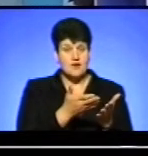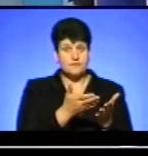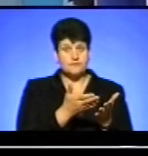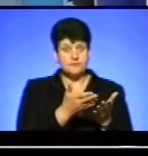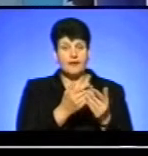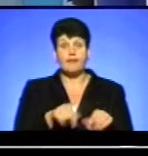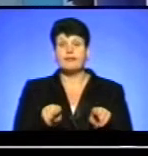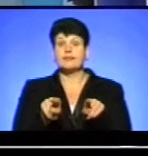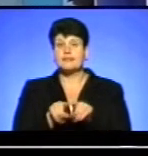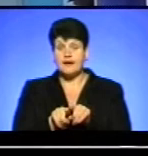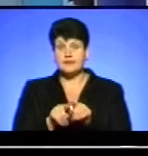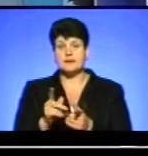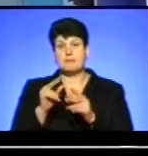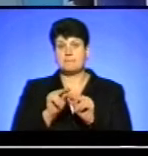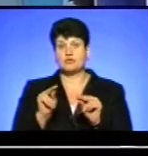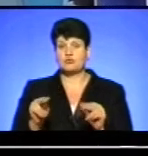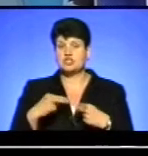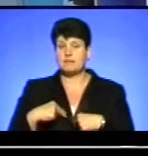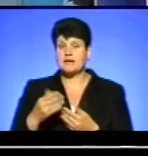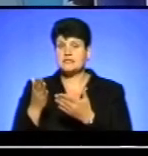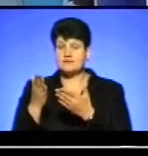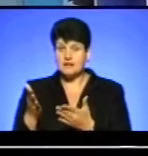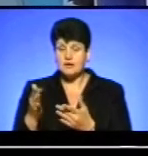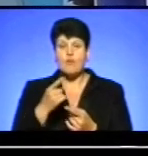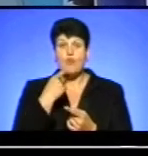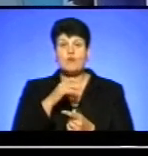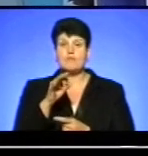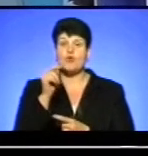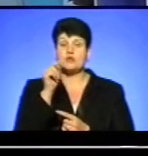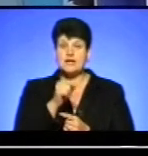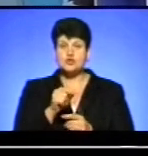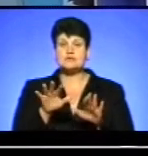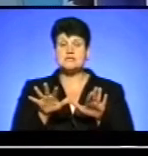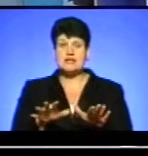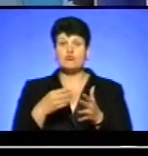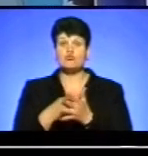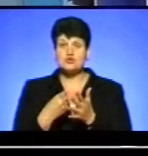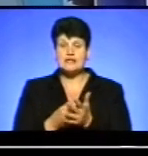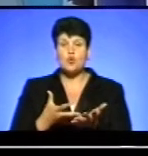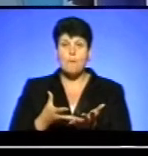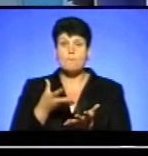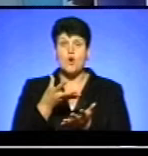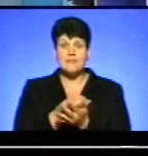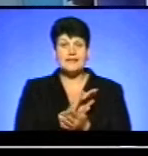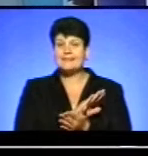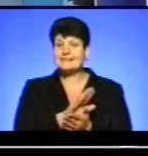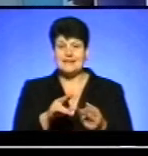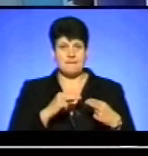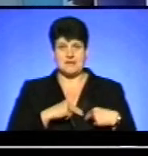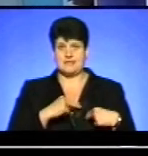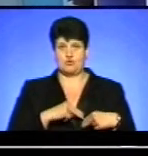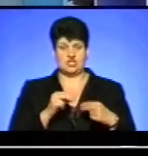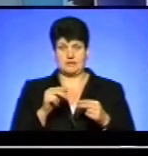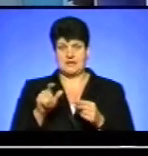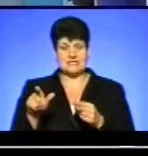так, власне, і педагогічних працівників говориться про те, що з місцевого бюджету проплачують непедагогічні працівники,